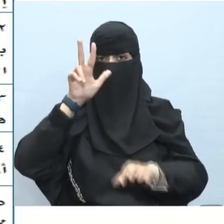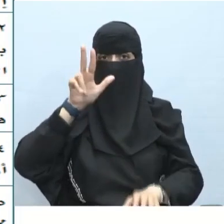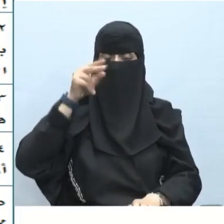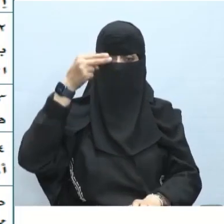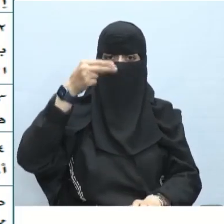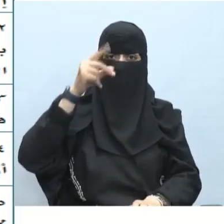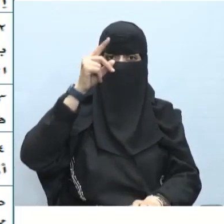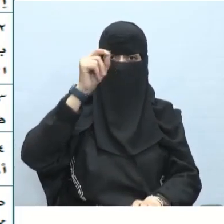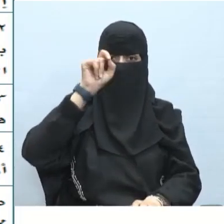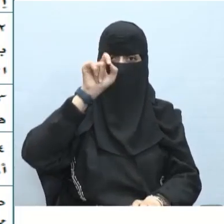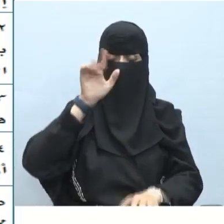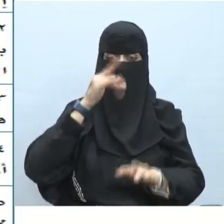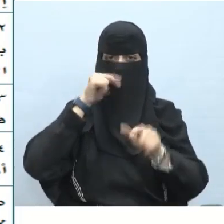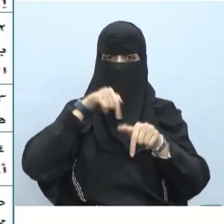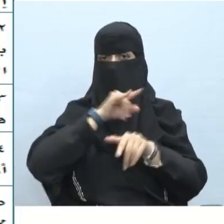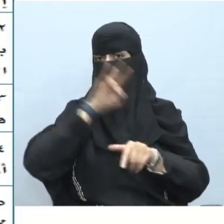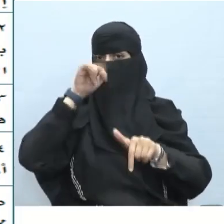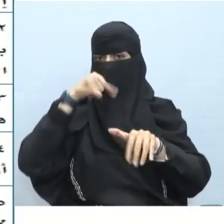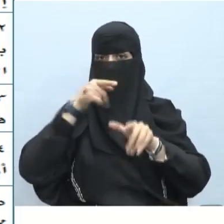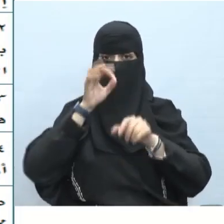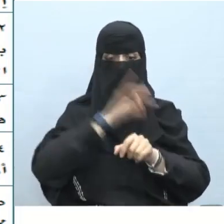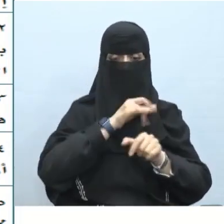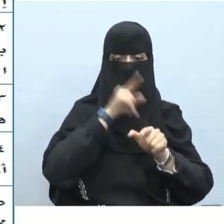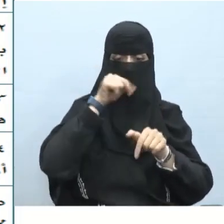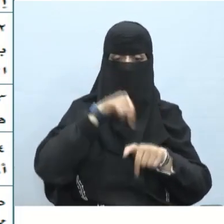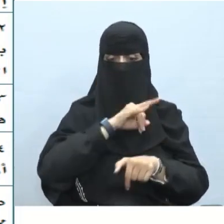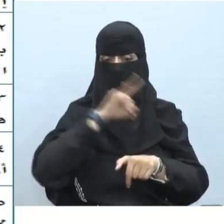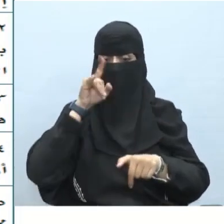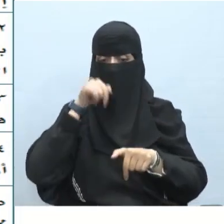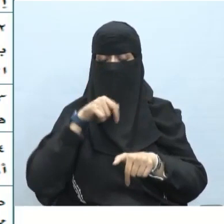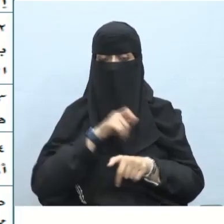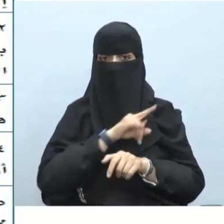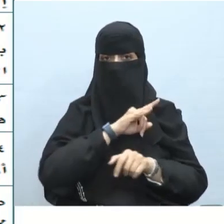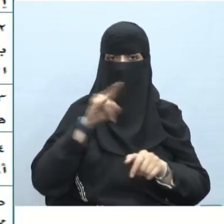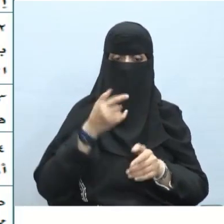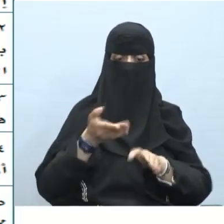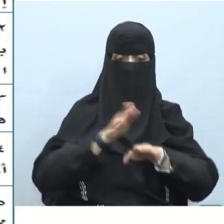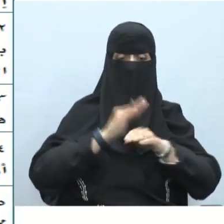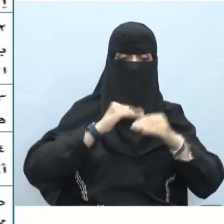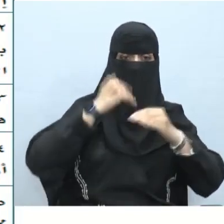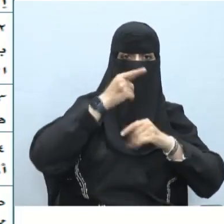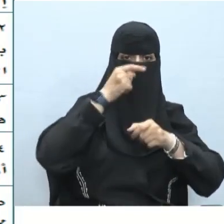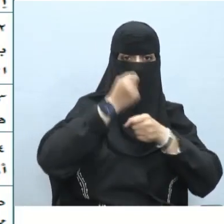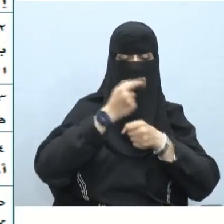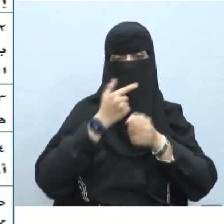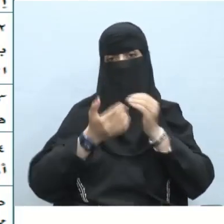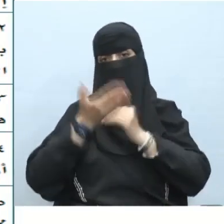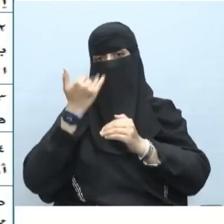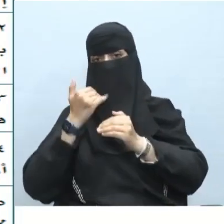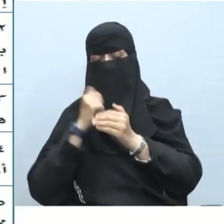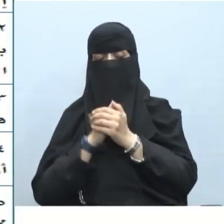فماذا يفيد هذا الحرف سنلاحظ الآن من خلال جملة أنه ينفي عن المعطوف كلمة